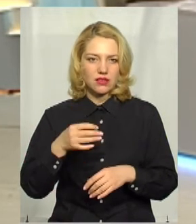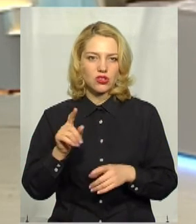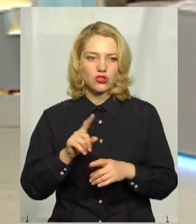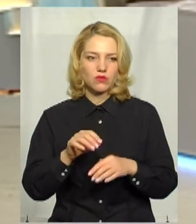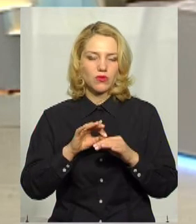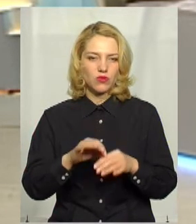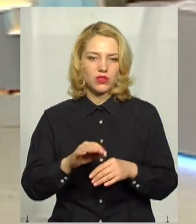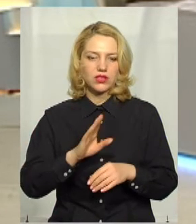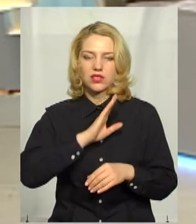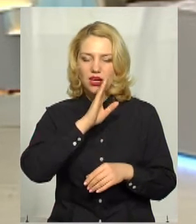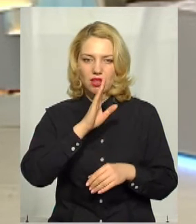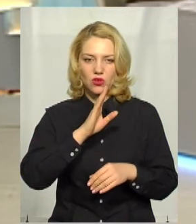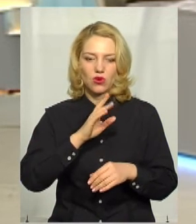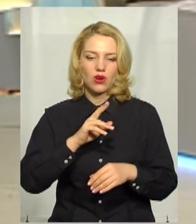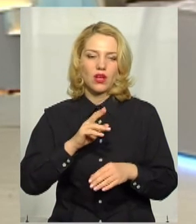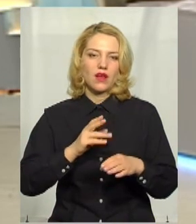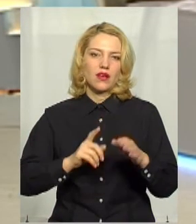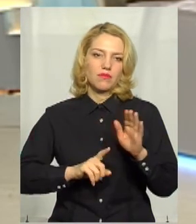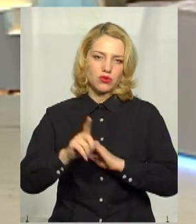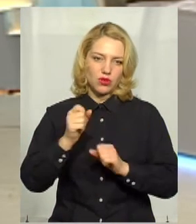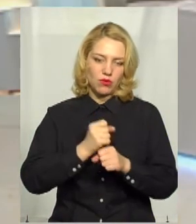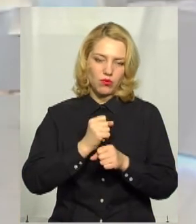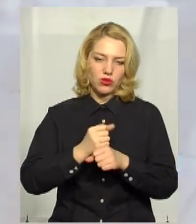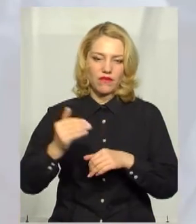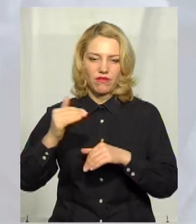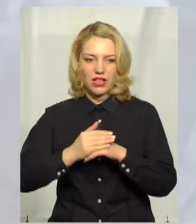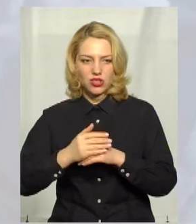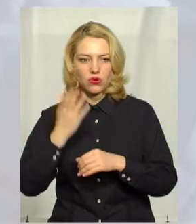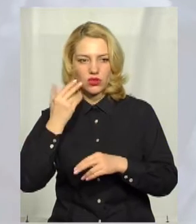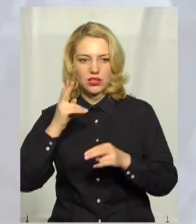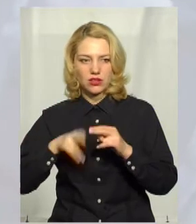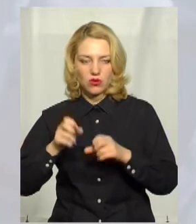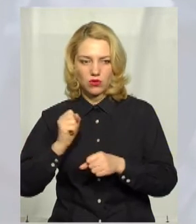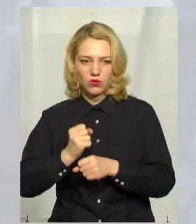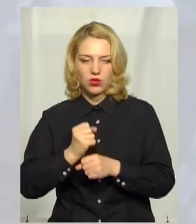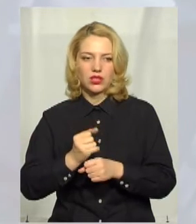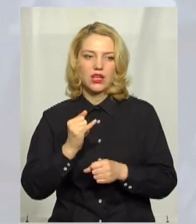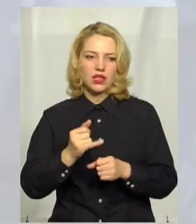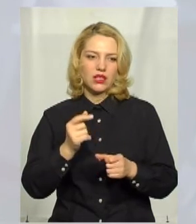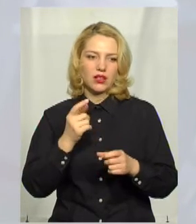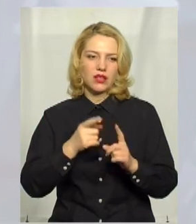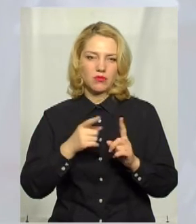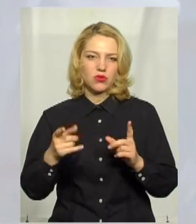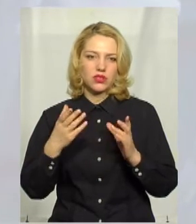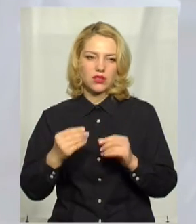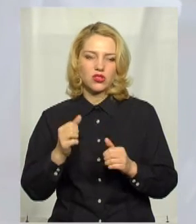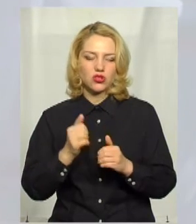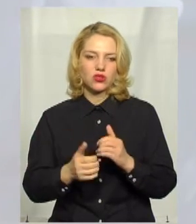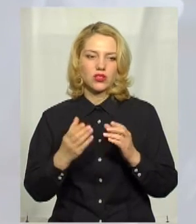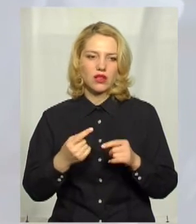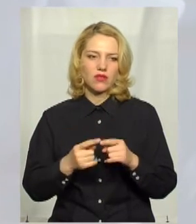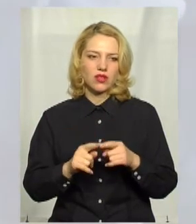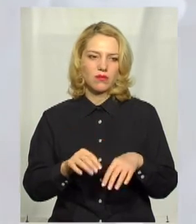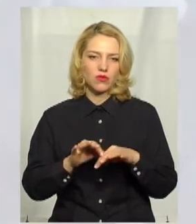проводиться зранку при виїзді, ввечері на заїзді і протягом дня. Щодня? Так, звичайно. І кожного дня